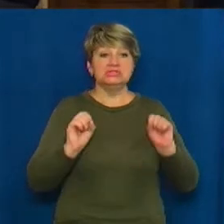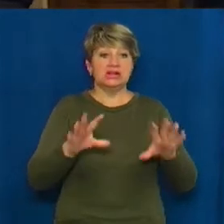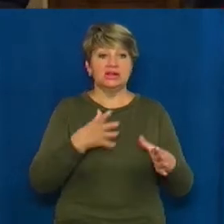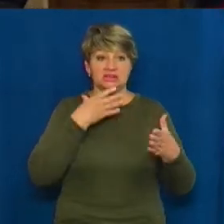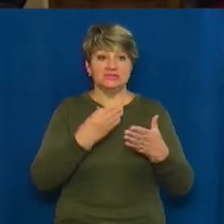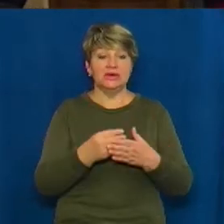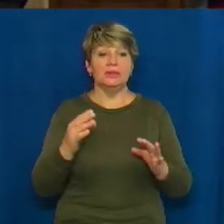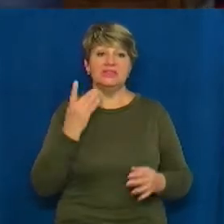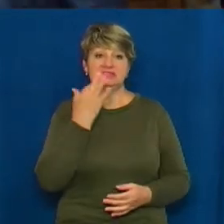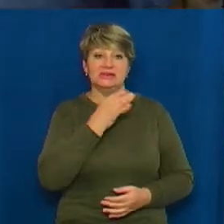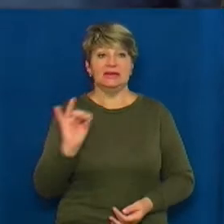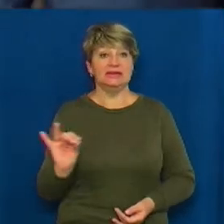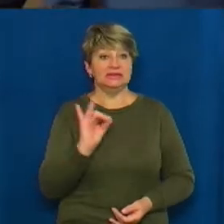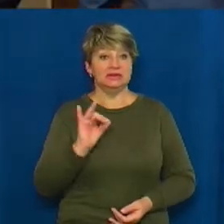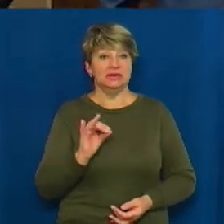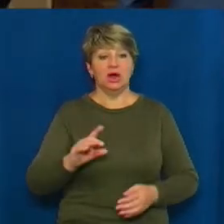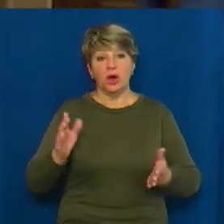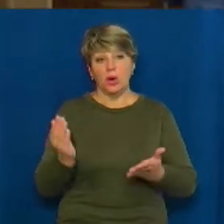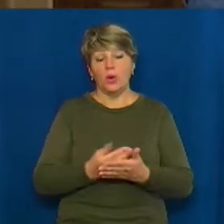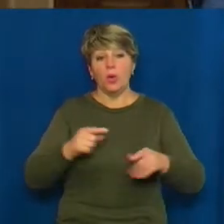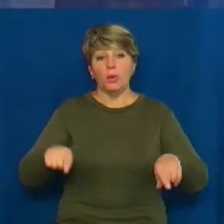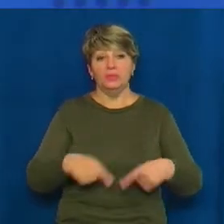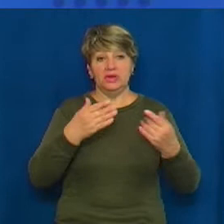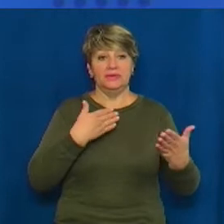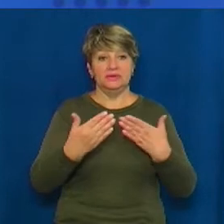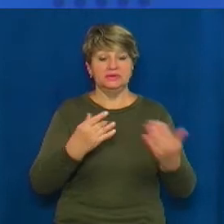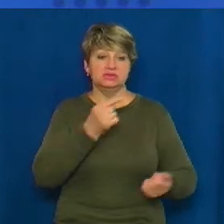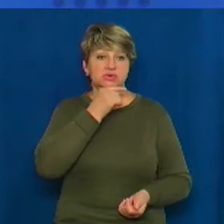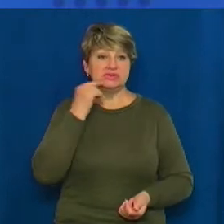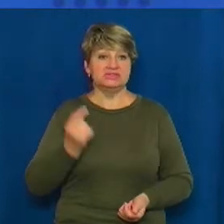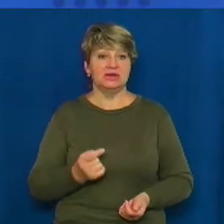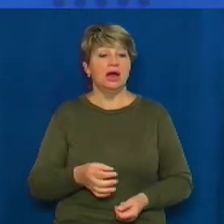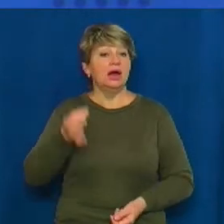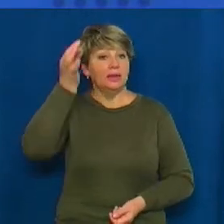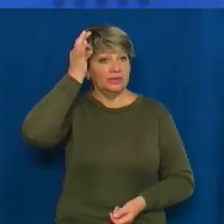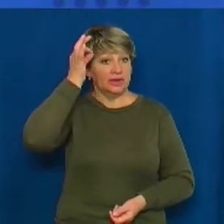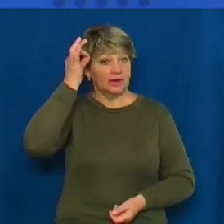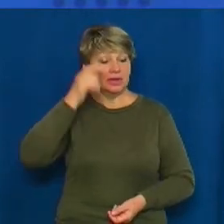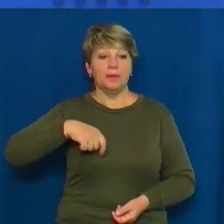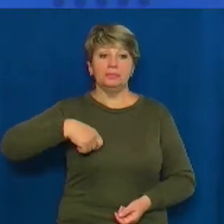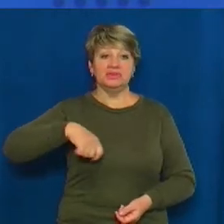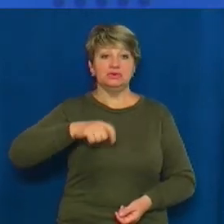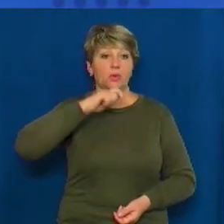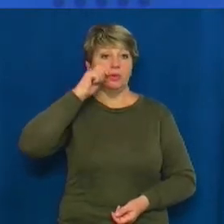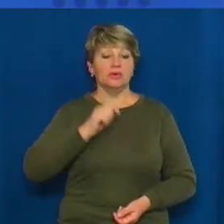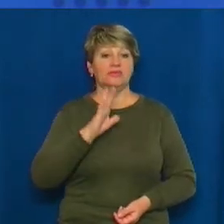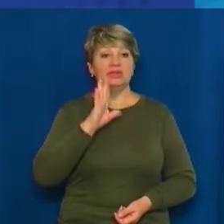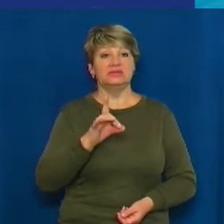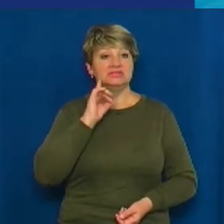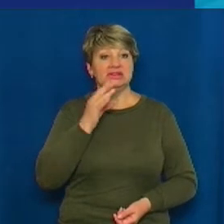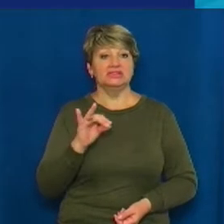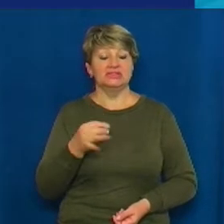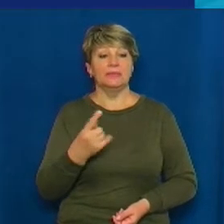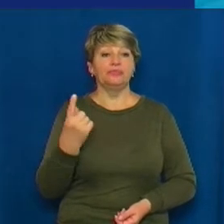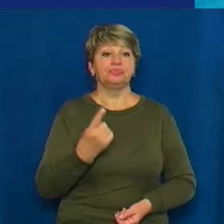і поновити свої стосунки з Росією. Нагадаю, президент України Володимир Зеленський 1